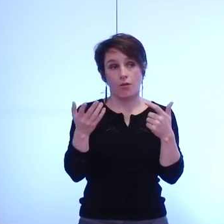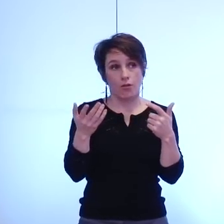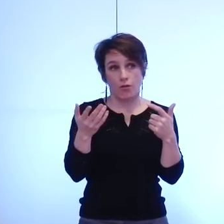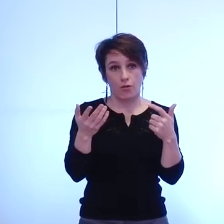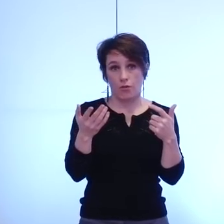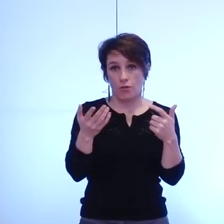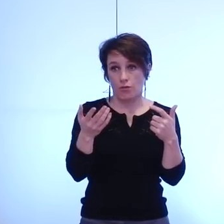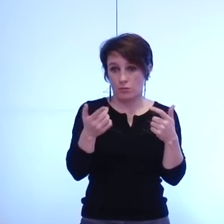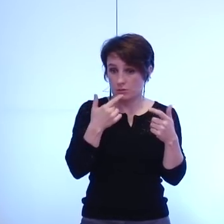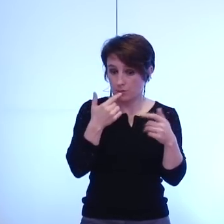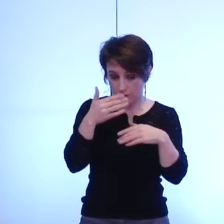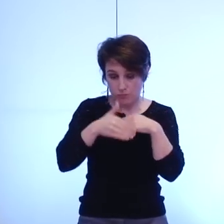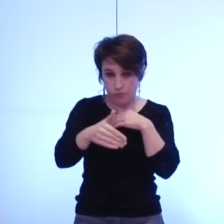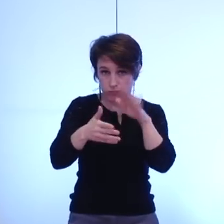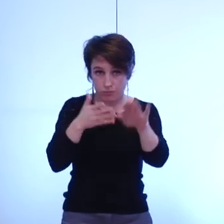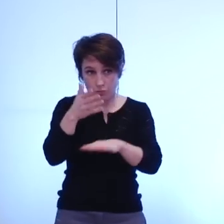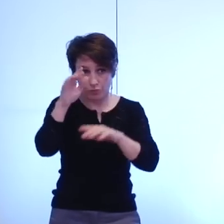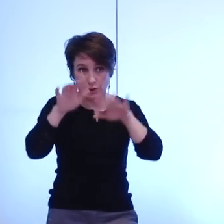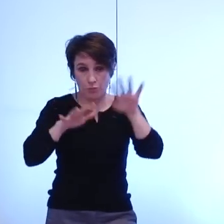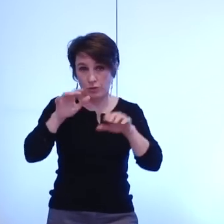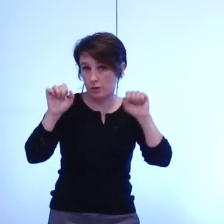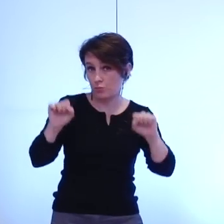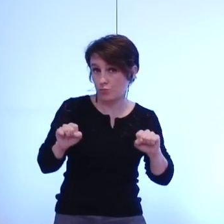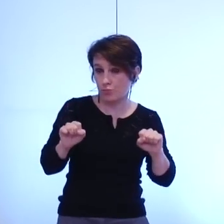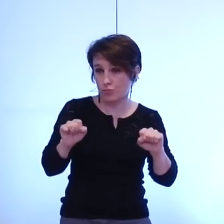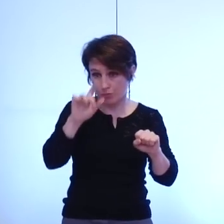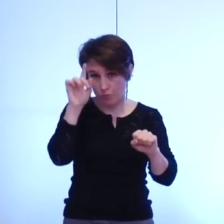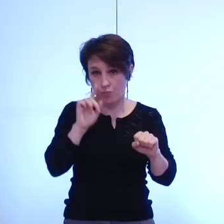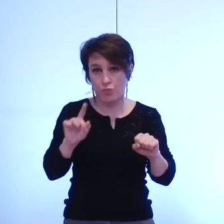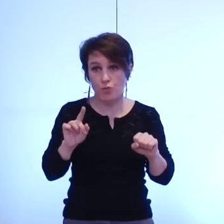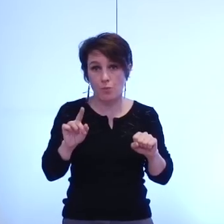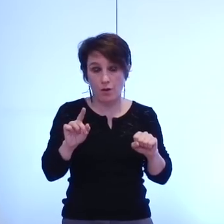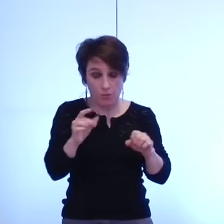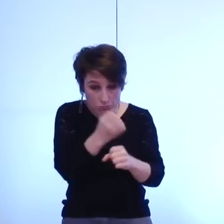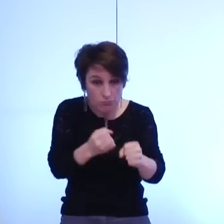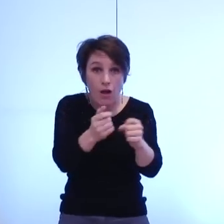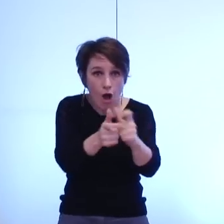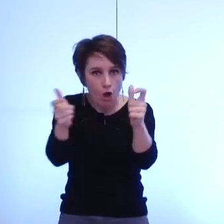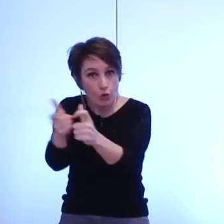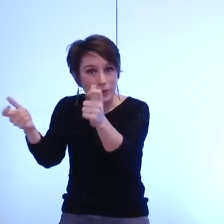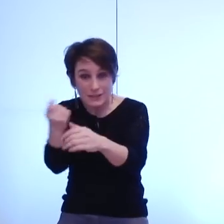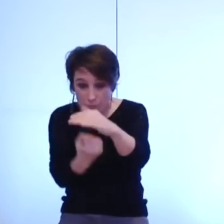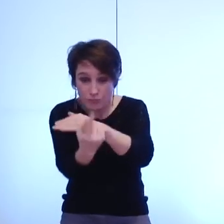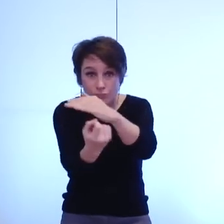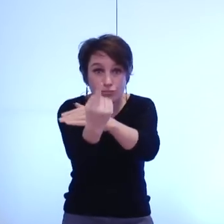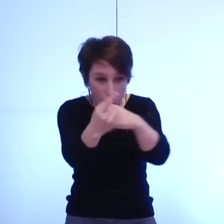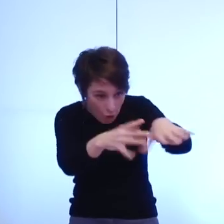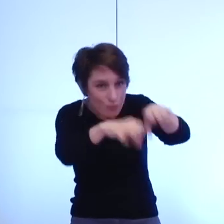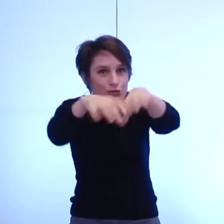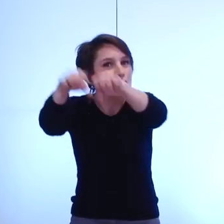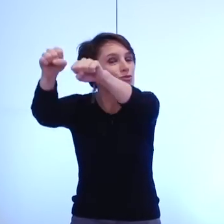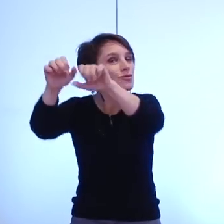à permettre l'installation d'emplois d'activités économiques dans notre agglomération